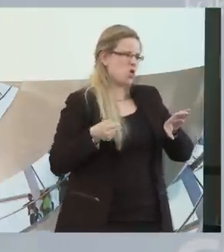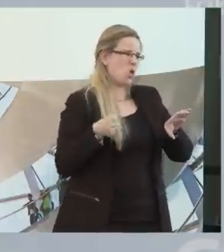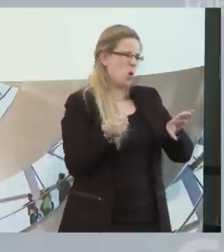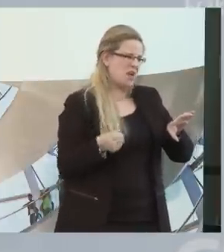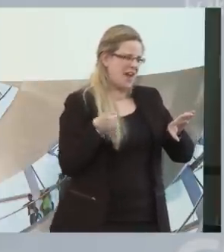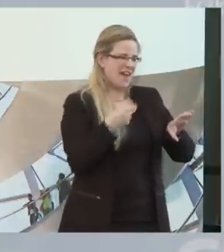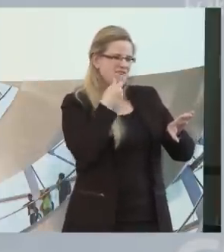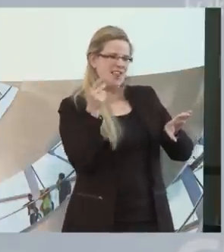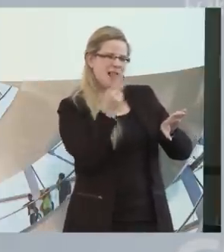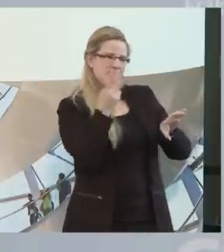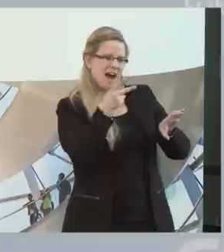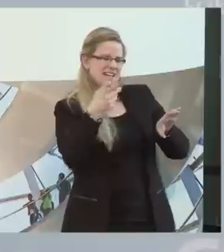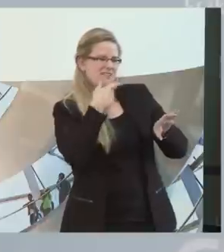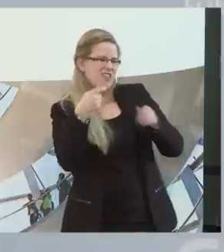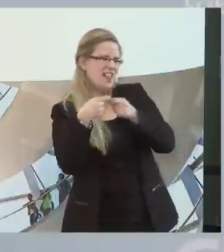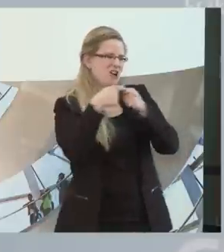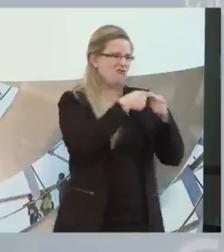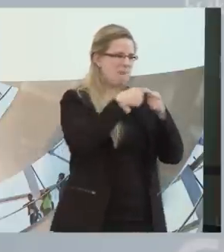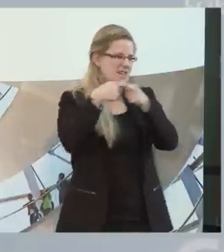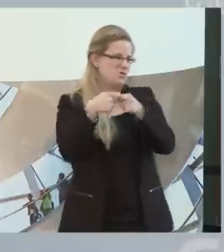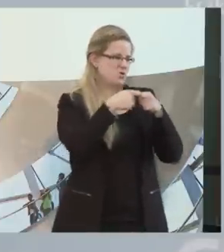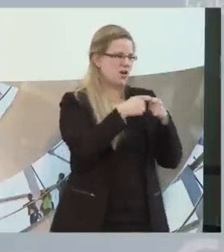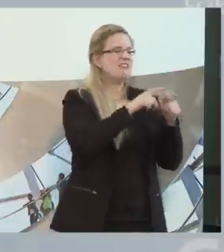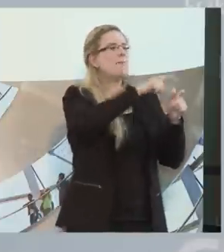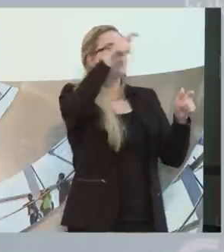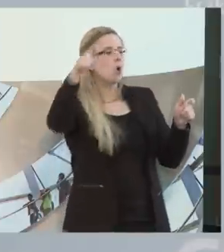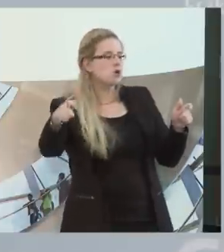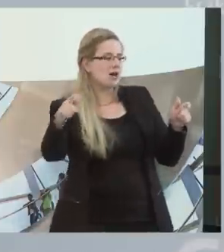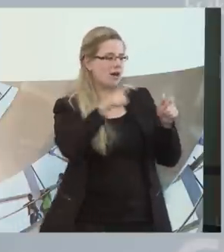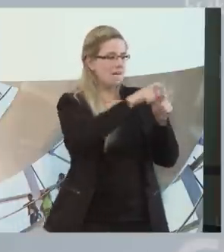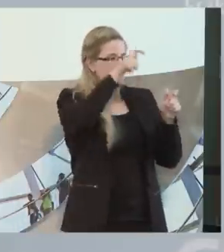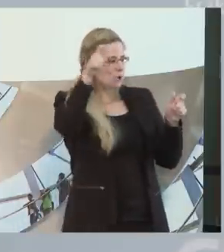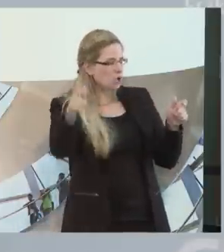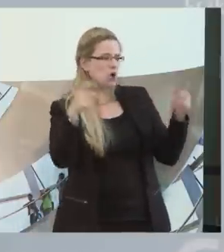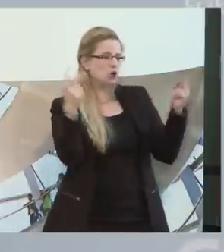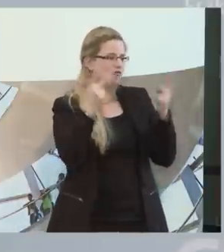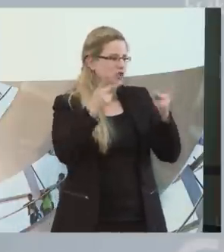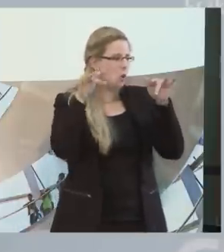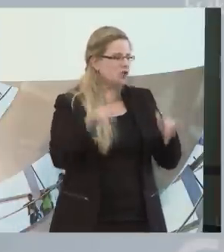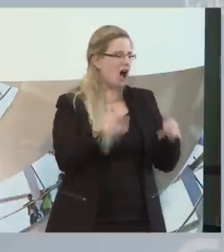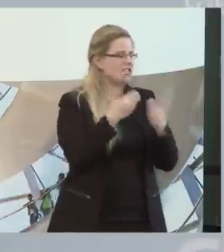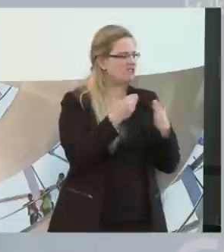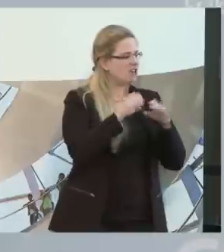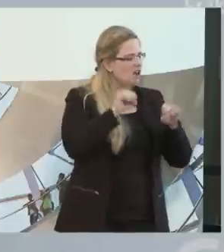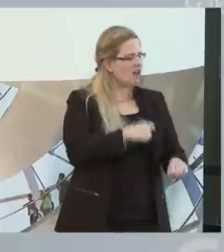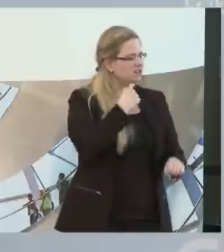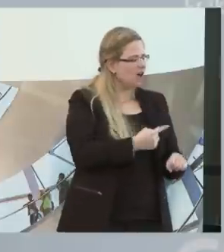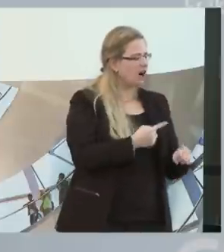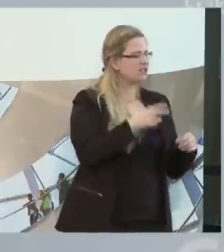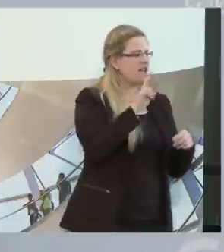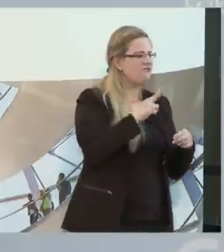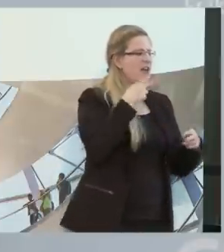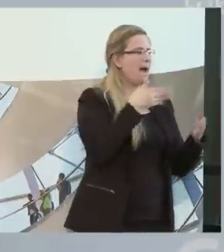anderen zu verbinden, aber wenn die Krücken sowieso schon immer gegangen werden, dann finde ich, kann man auch einführen, dass man sagt, wer aus einer